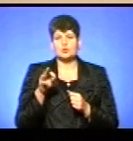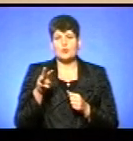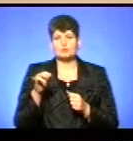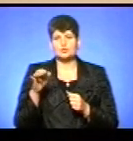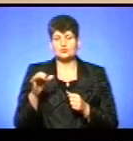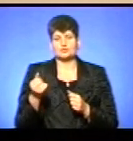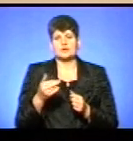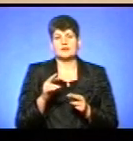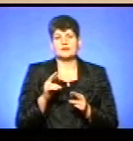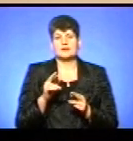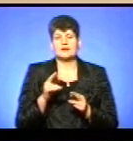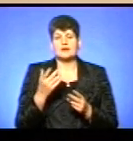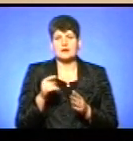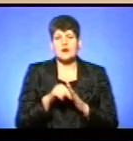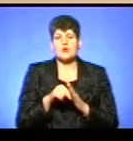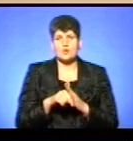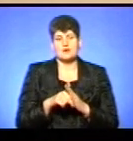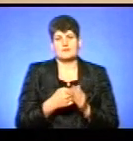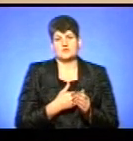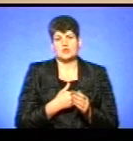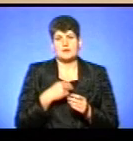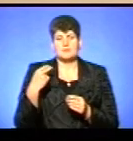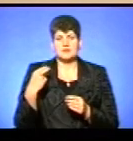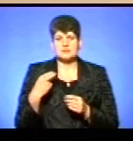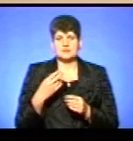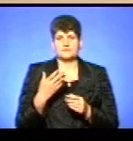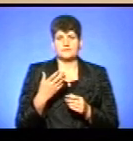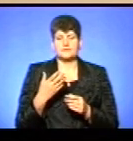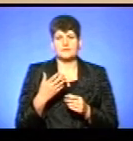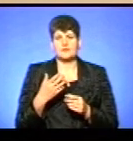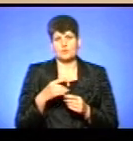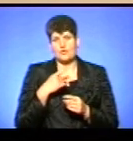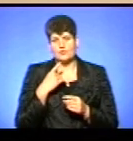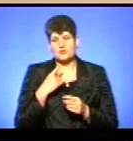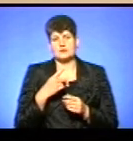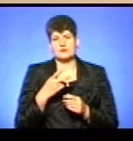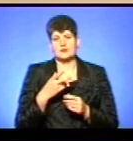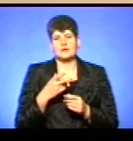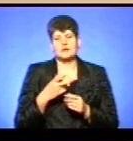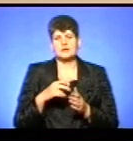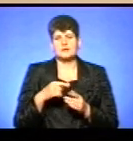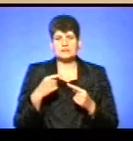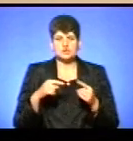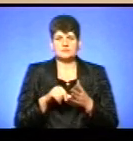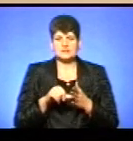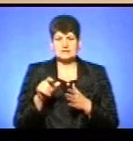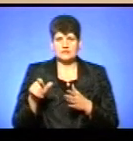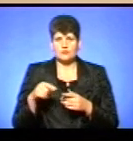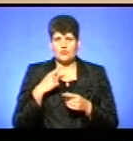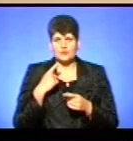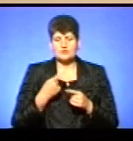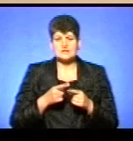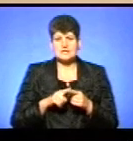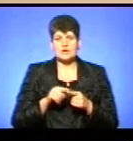президента, як їх можна оцінити тому, що злі язерки, а точніше представники п'ятої колони, називають, що це його мовляв